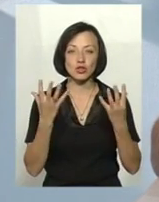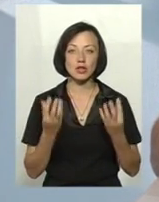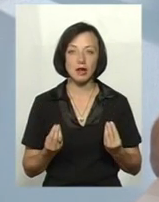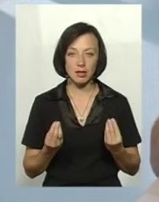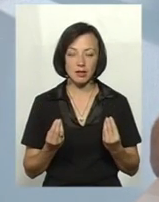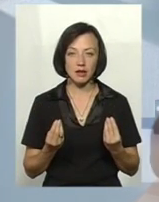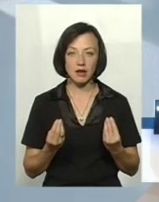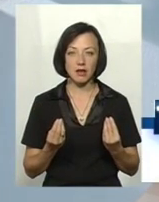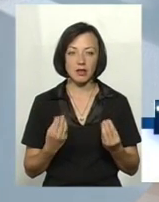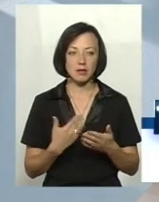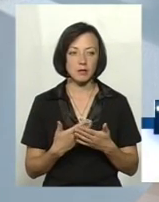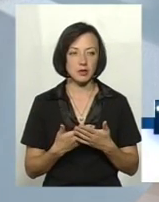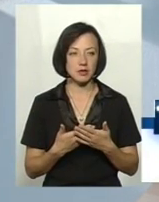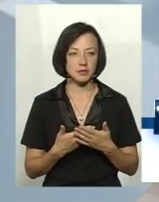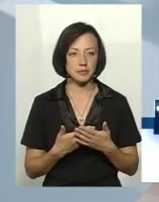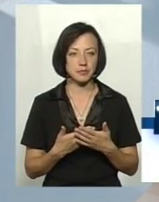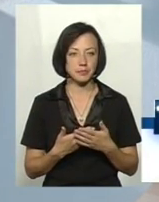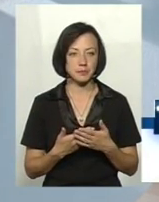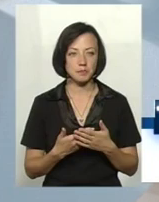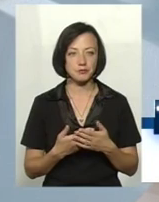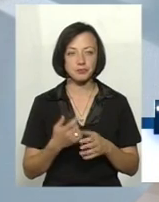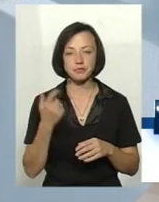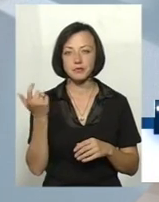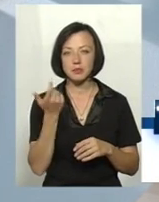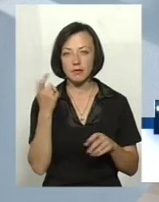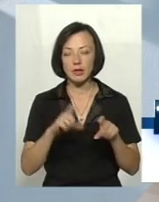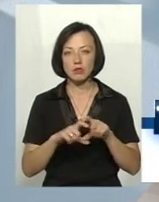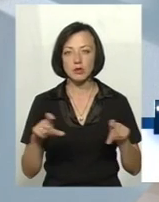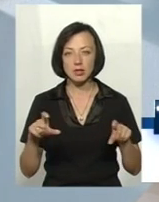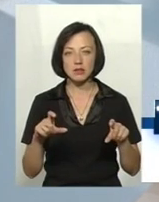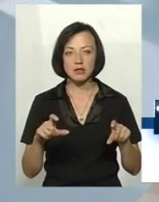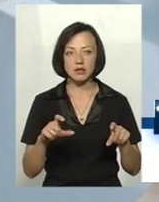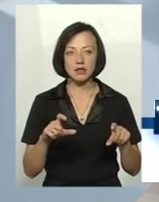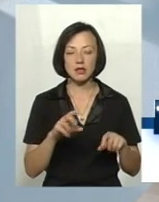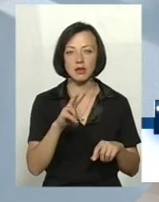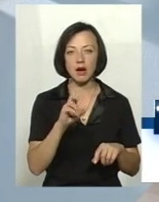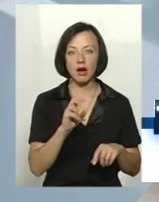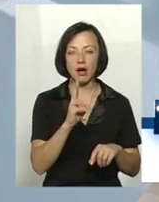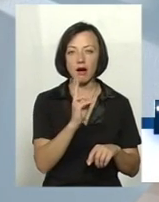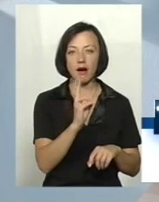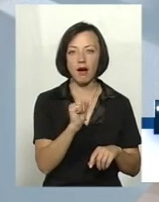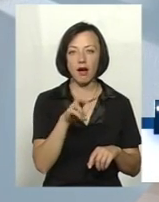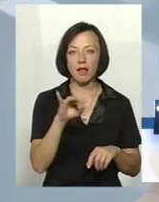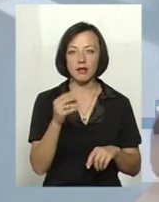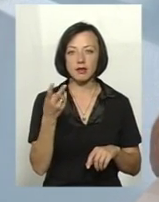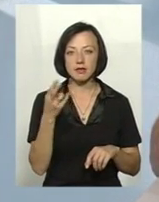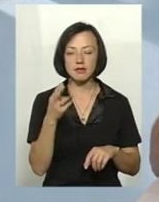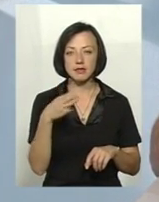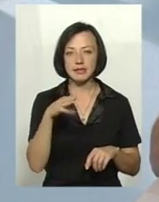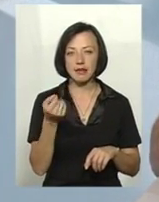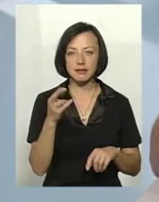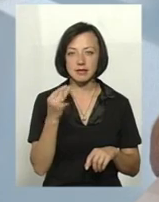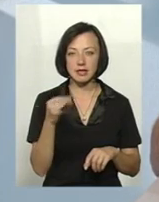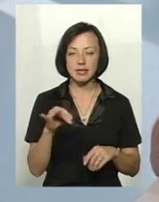взяти господарство, наприклад, Калитянський свинокомплекс, там було більше 60 тисяч свиней,